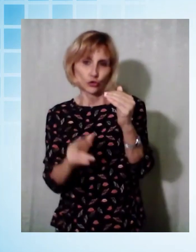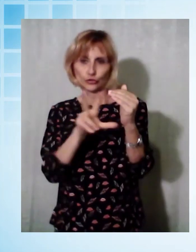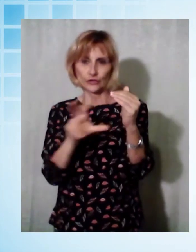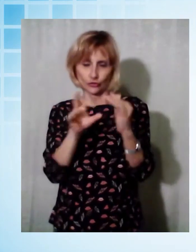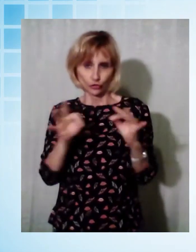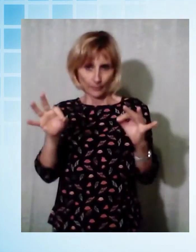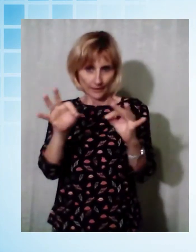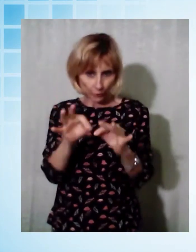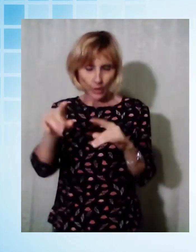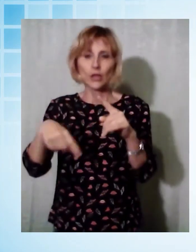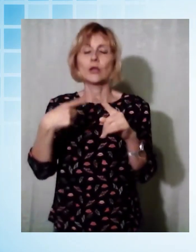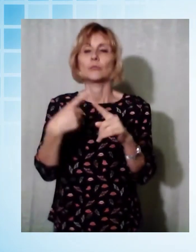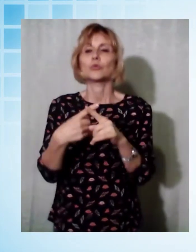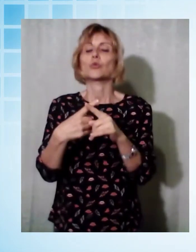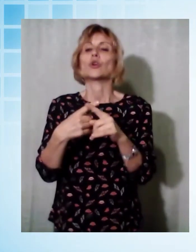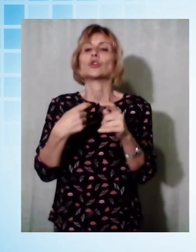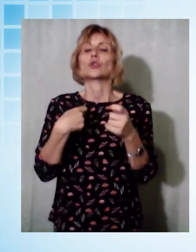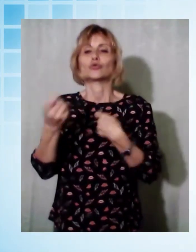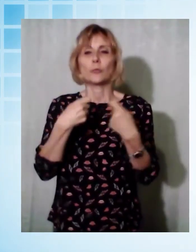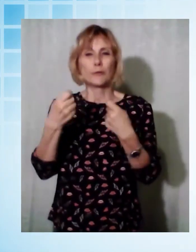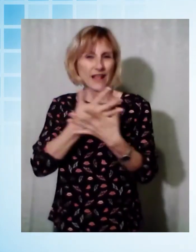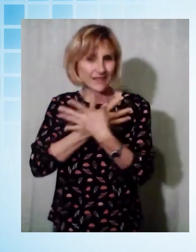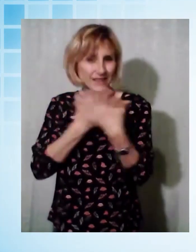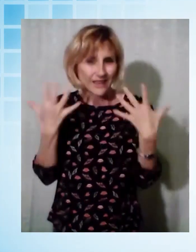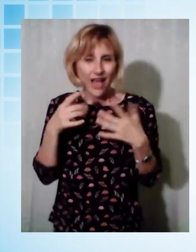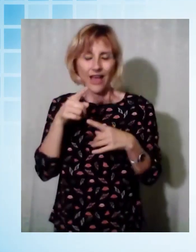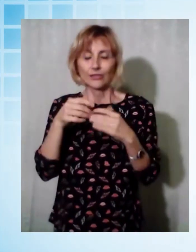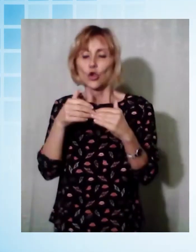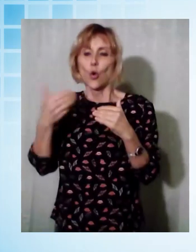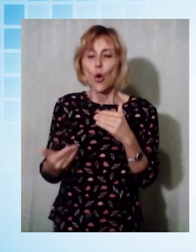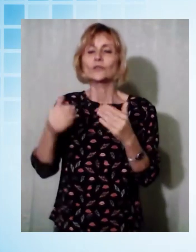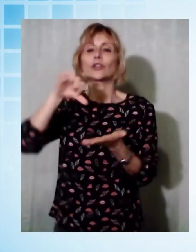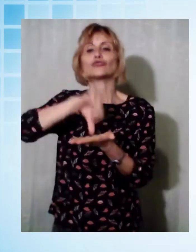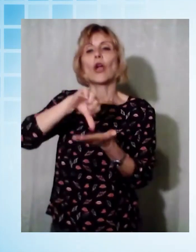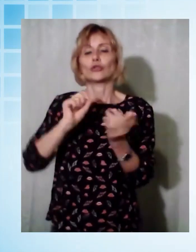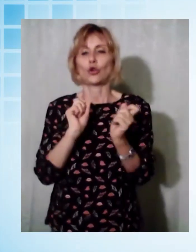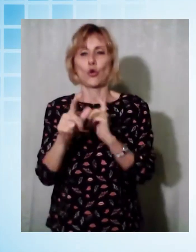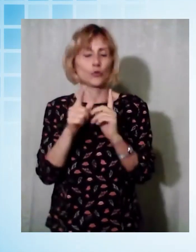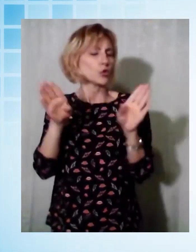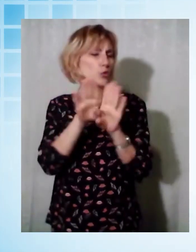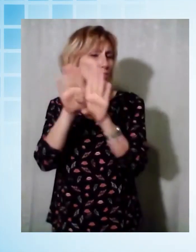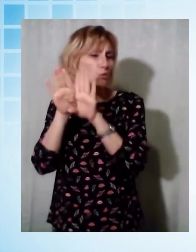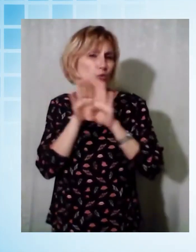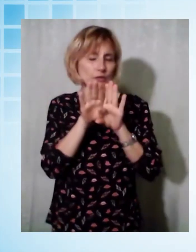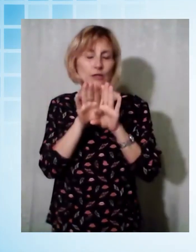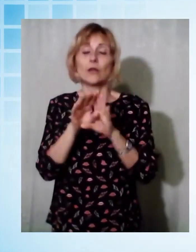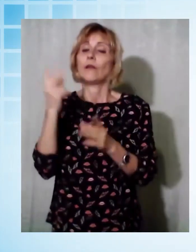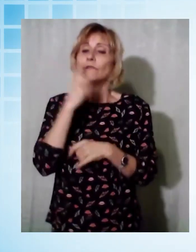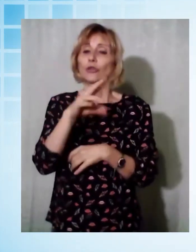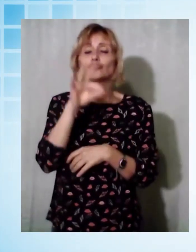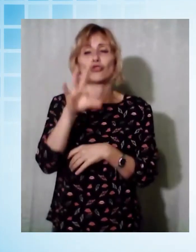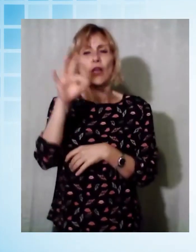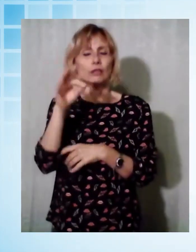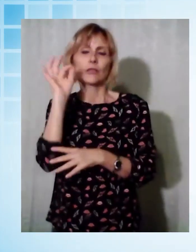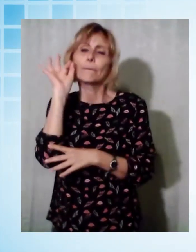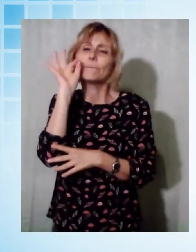le medie strutture e le grandi strutture di vendita, oltre ai centri commerciali. Alla fine una scelta mirata e voluta anche per il fatto che i